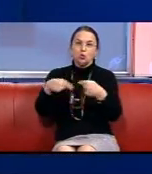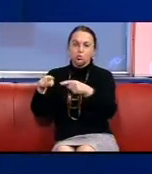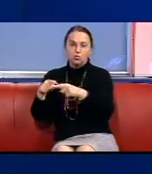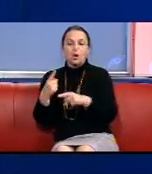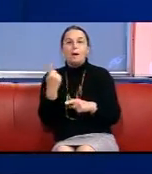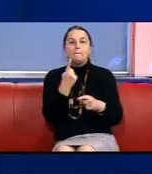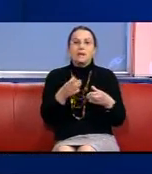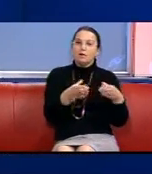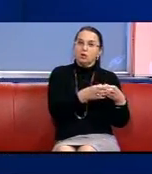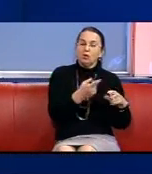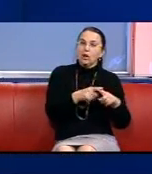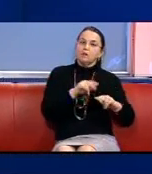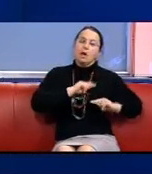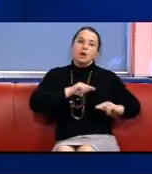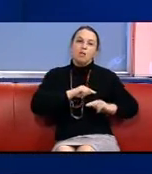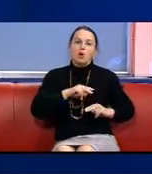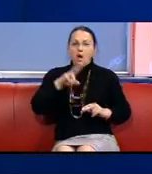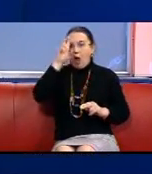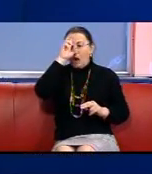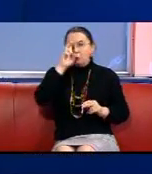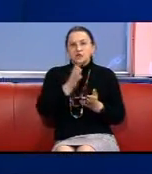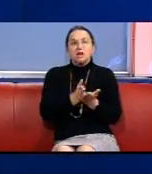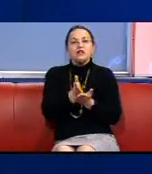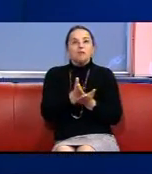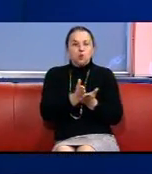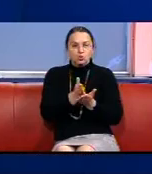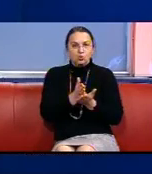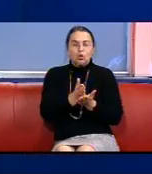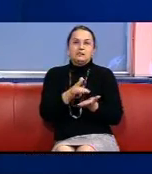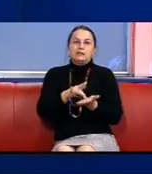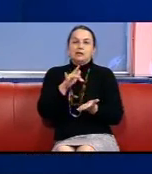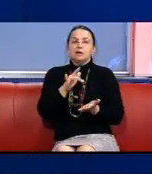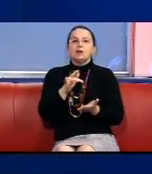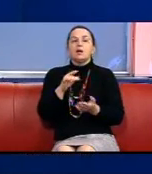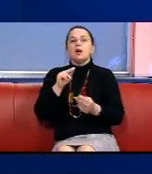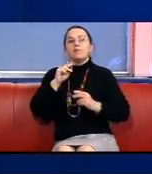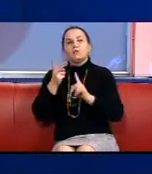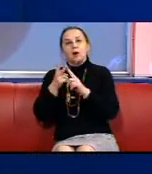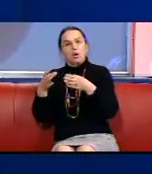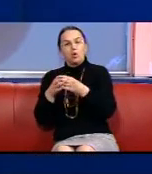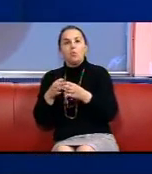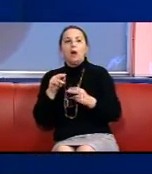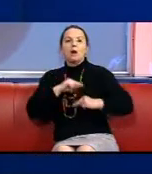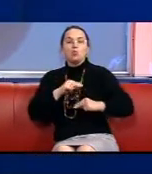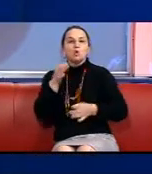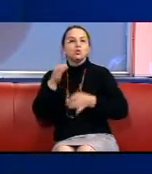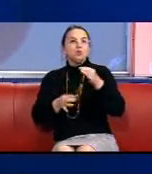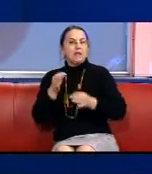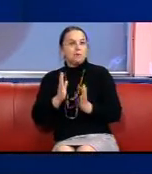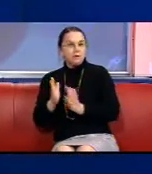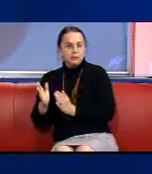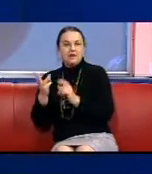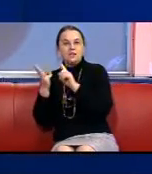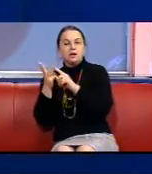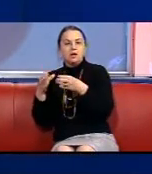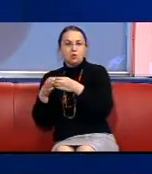роботники центров адміністративних услуг Роботники судебні системи І третя група – це